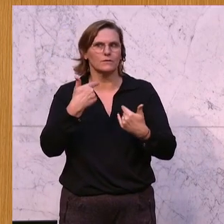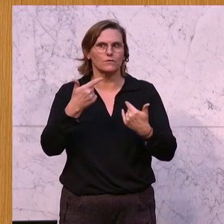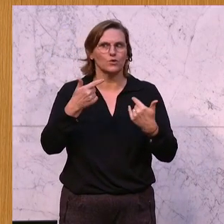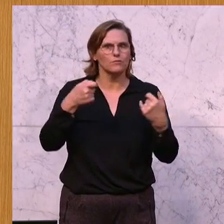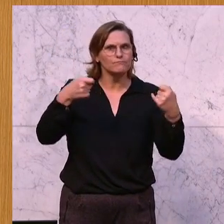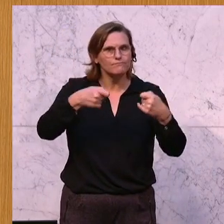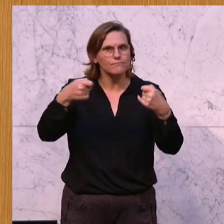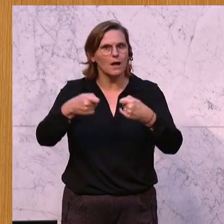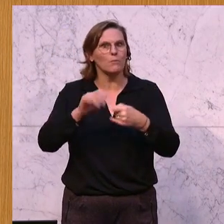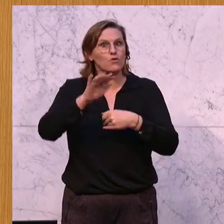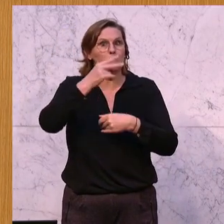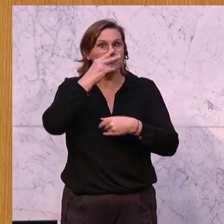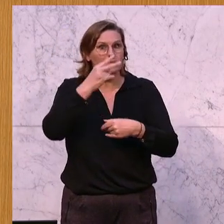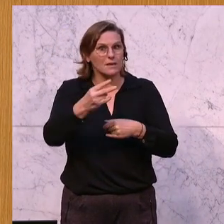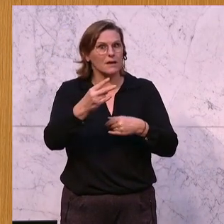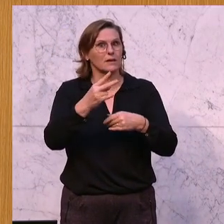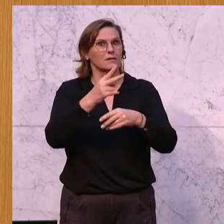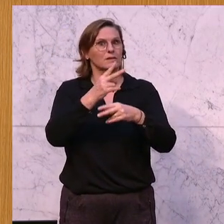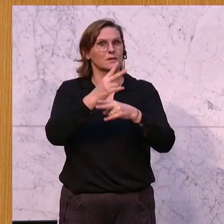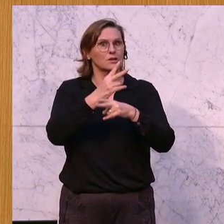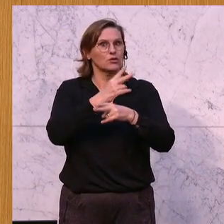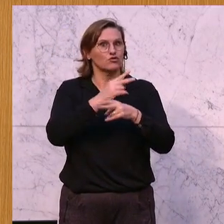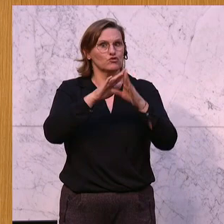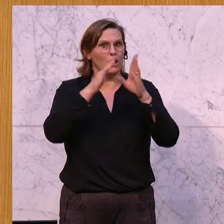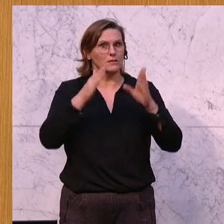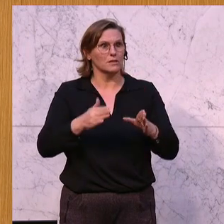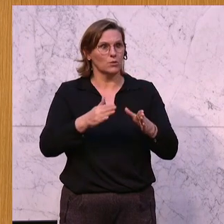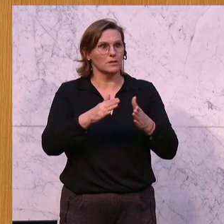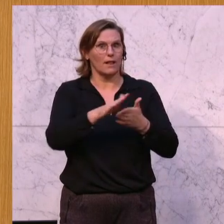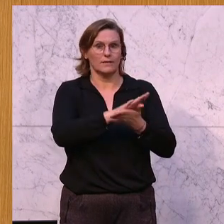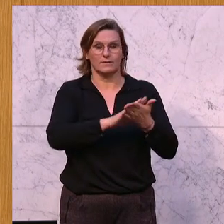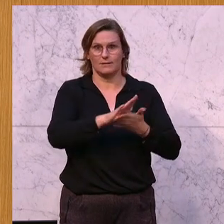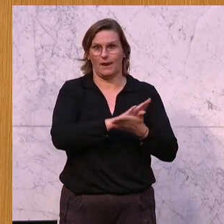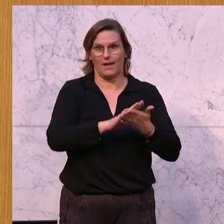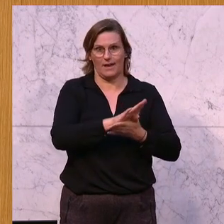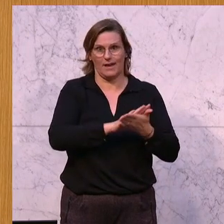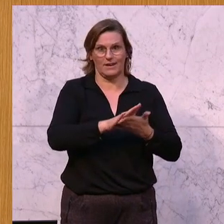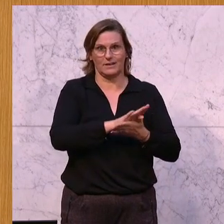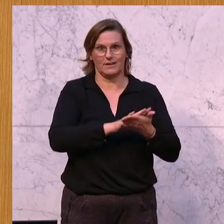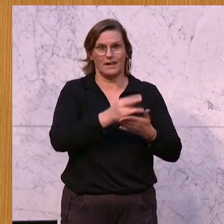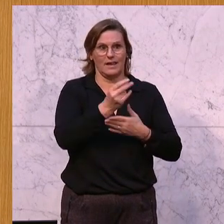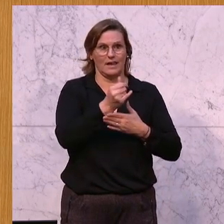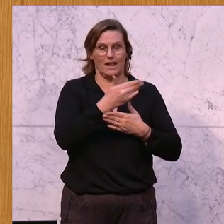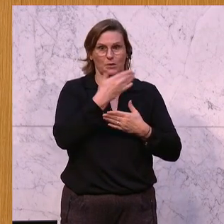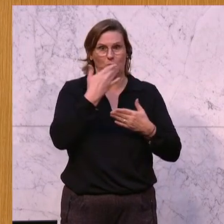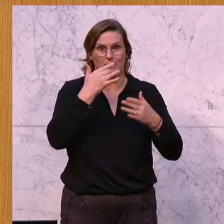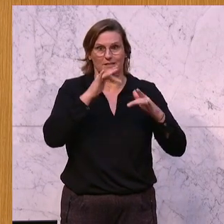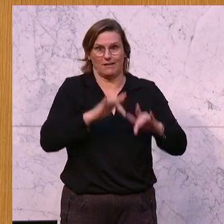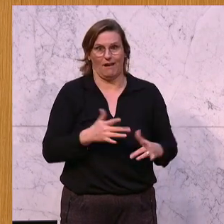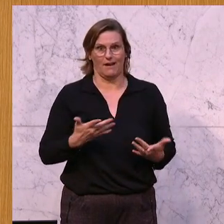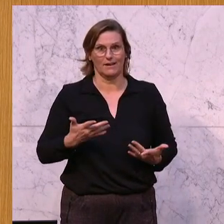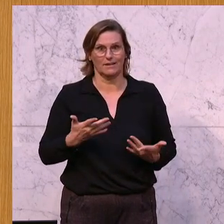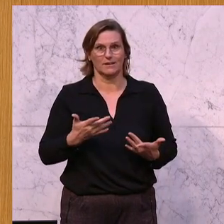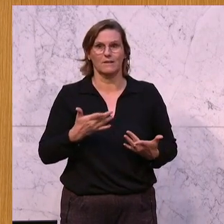aber eines übersehen, dieses Geld ist im österreichischen Staatshaushalt gar nicht vorhanden, denn diese Bundesregierung bringt seit Jahren das Kunststück zusammen, viel,